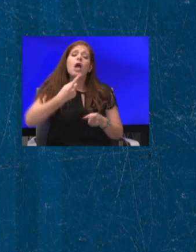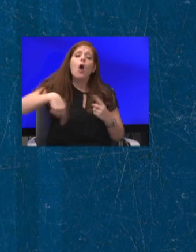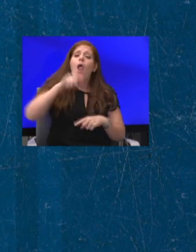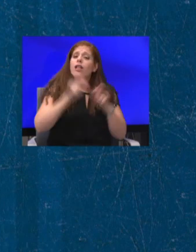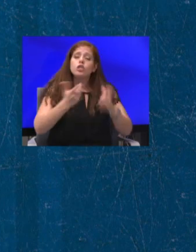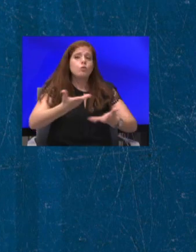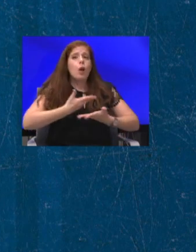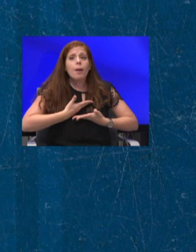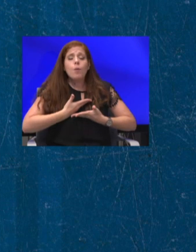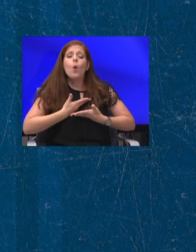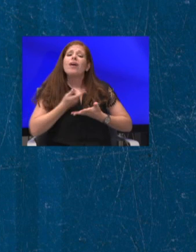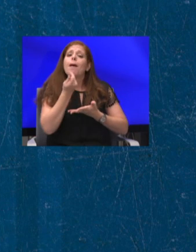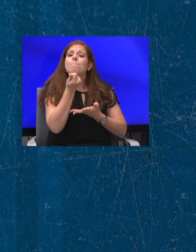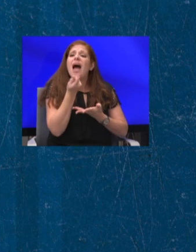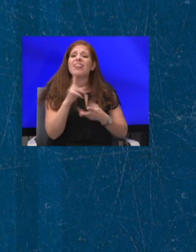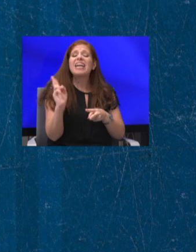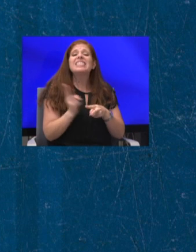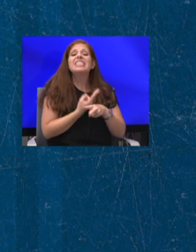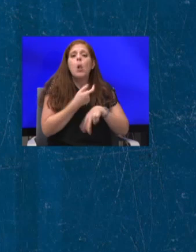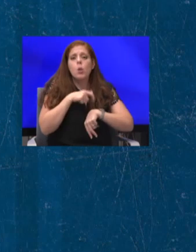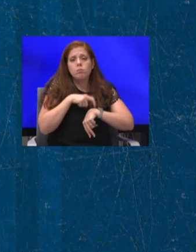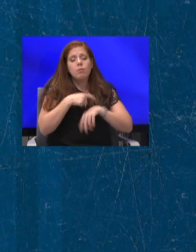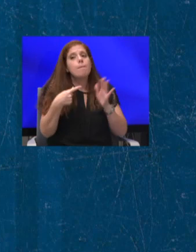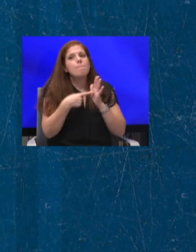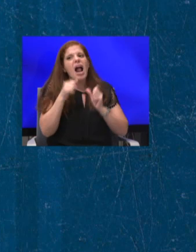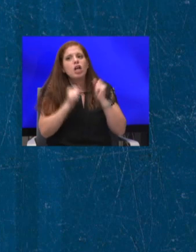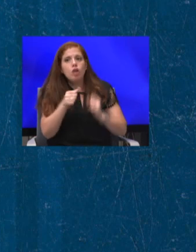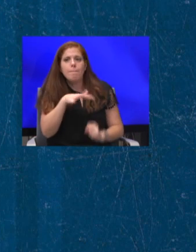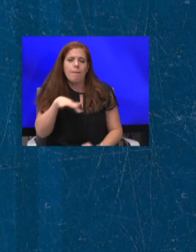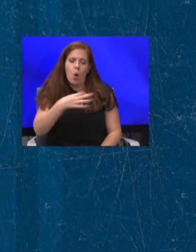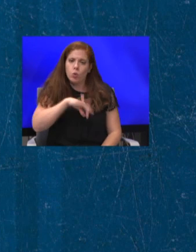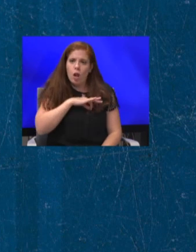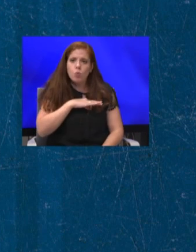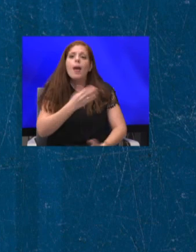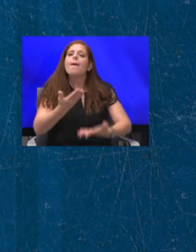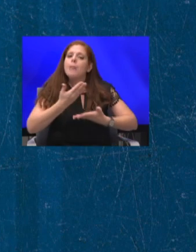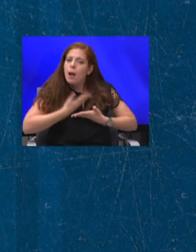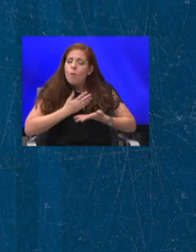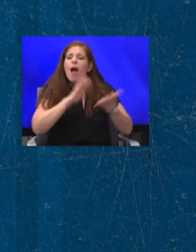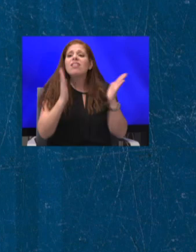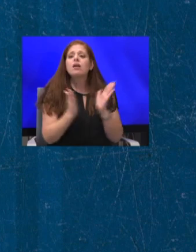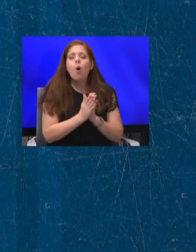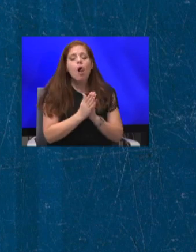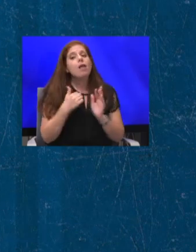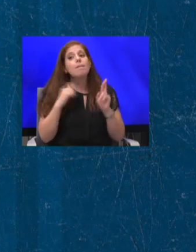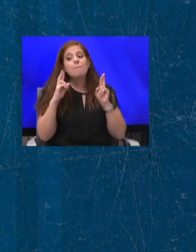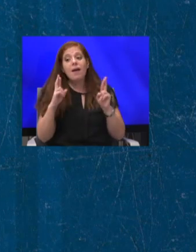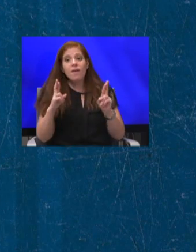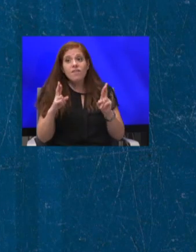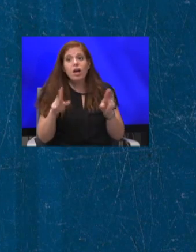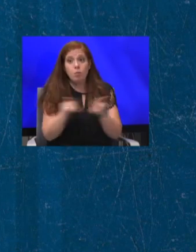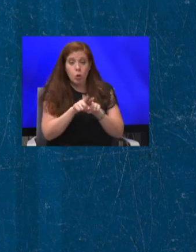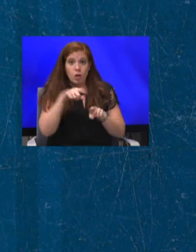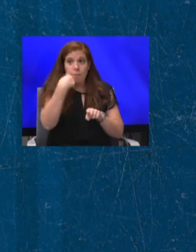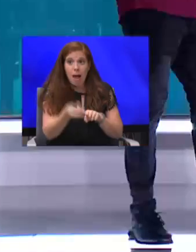בזמן, בגלל קצאים במערכות שלנו, הם יקבלו את הכל. אני מקווה מאוד, כפי שציינתי, ממש בטווח